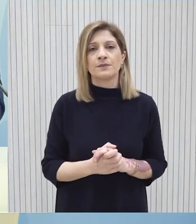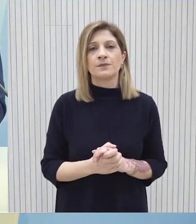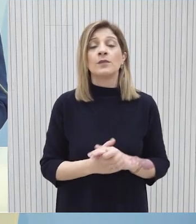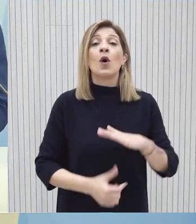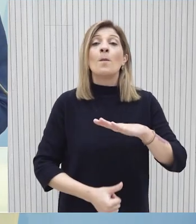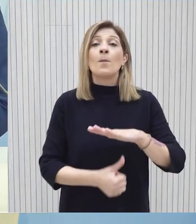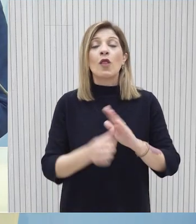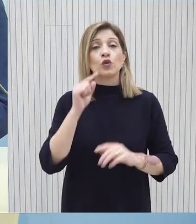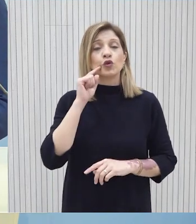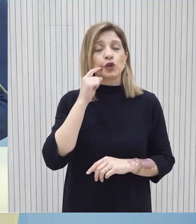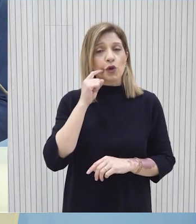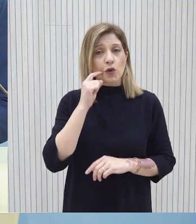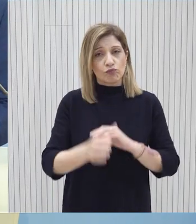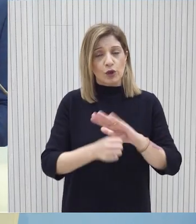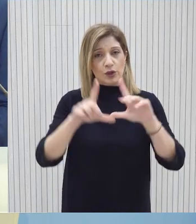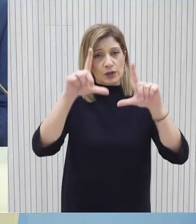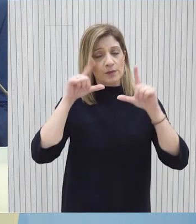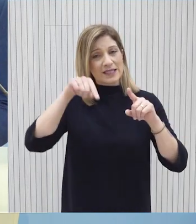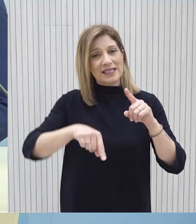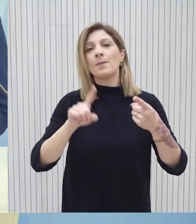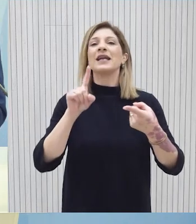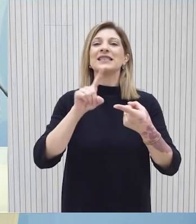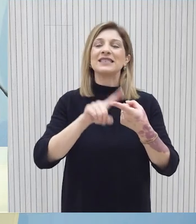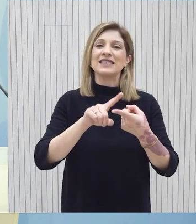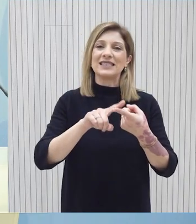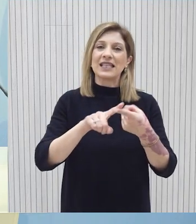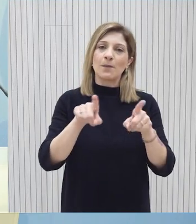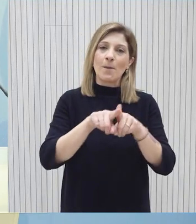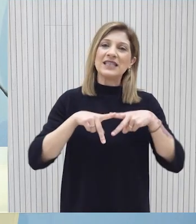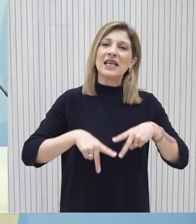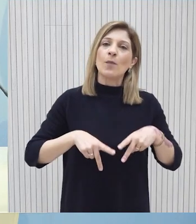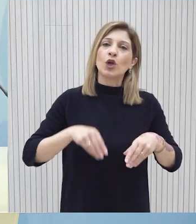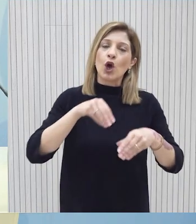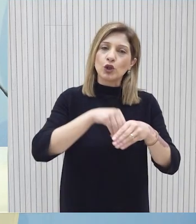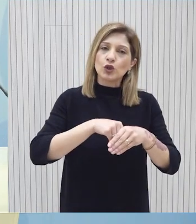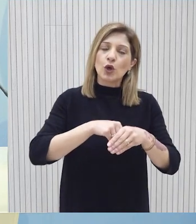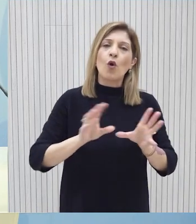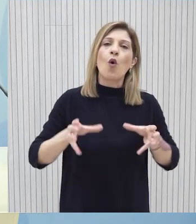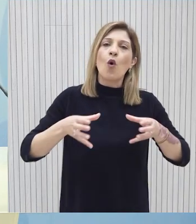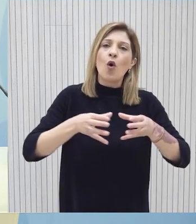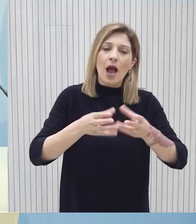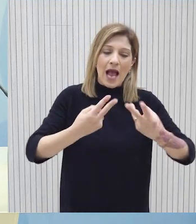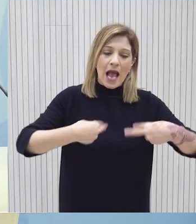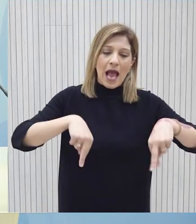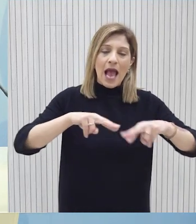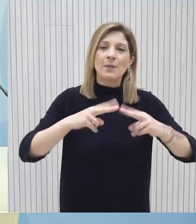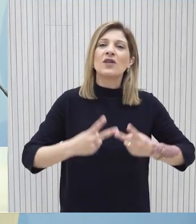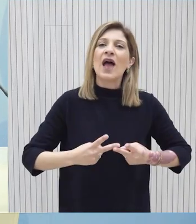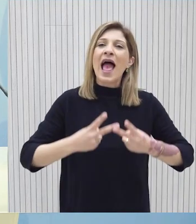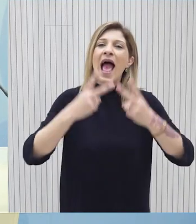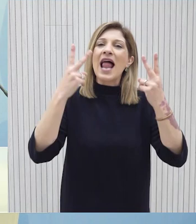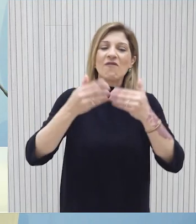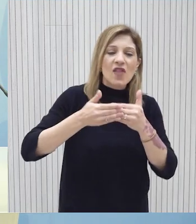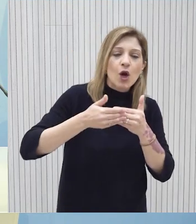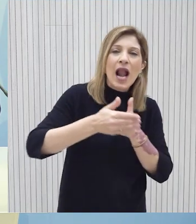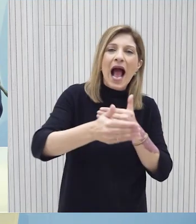Πρόεδρος της Δημοκρατίας πραγματοποιεί σε σήμερα συνάντηση στην παρουσία του Υπουργού Εσωτερικών με αντιπροσωπία της Επιτροπής Ελεύθερων Ακριτικών και